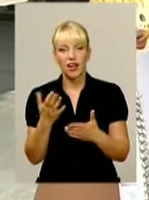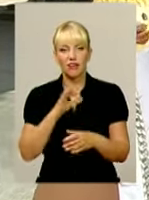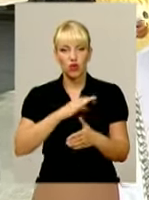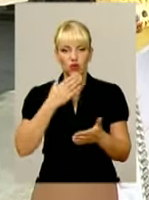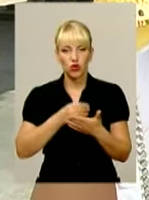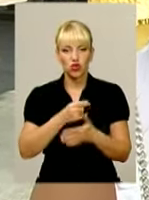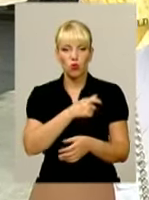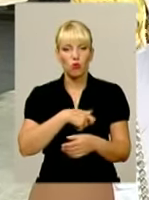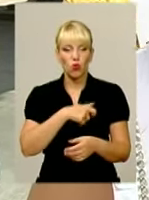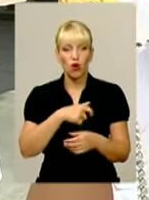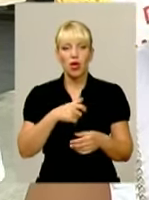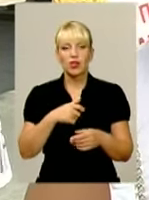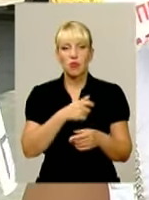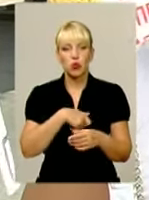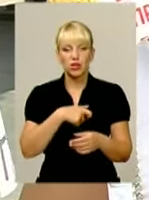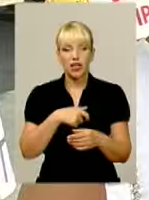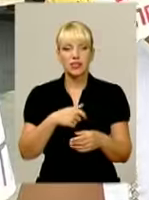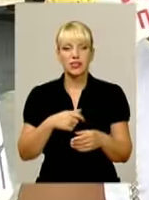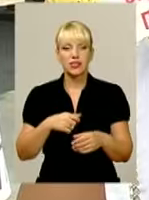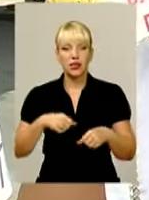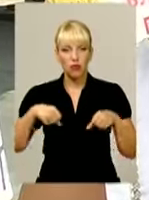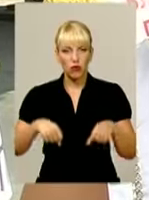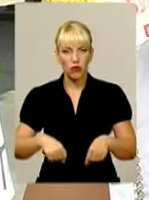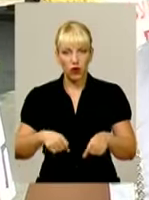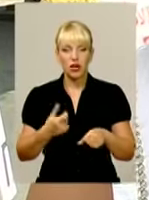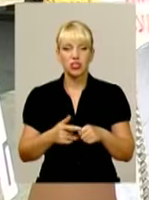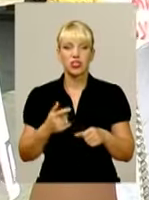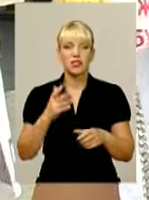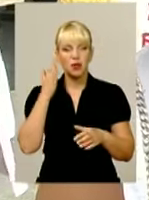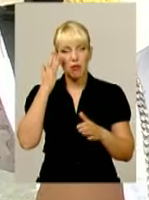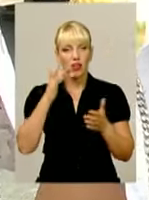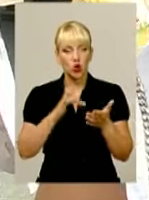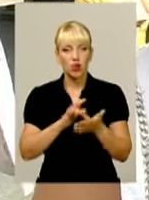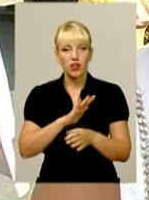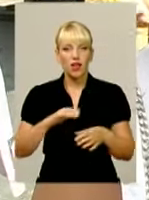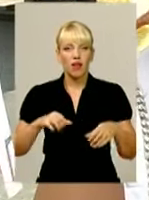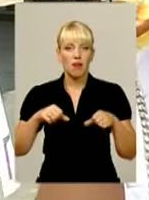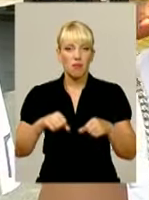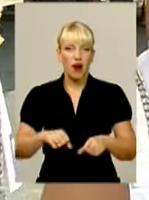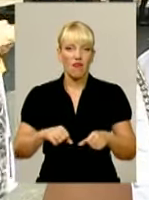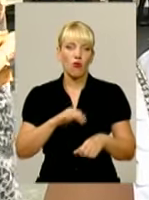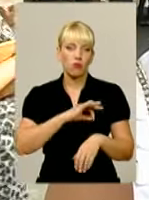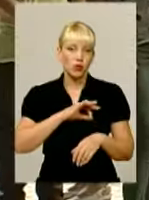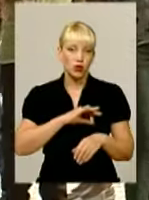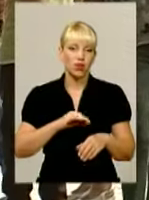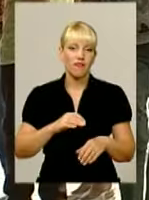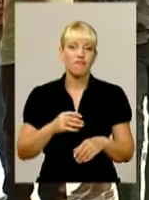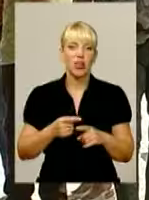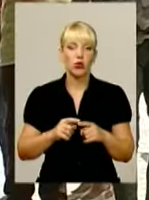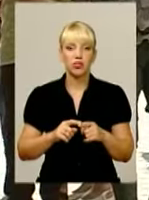свої депутатські повноваження з метою отримання неправомірної вигади і навіть цього не приховує, скажу вам чесно.